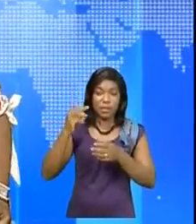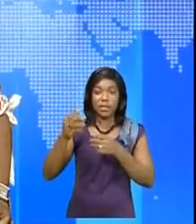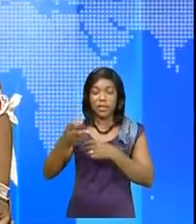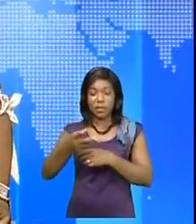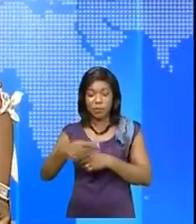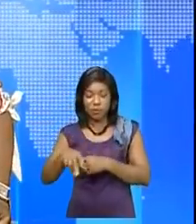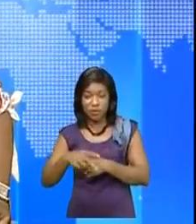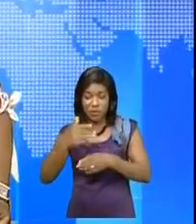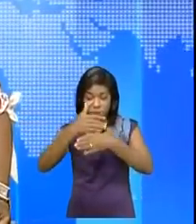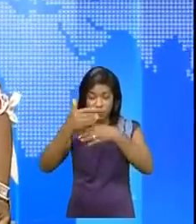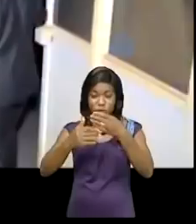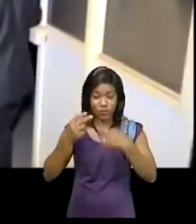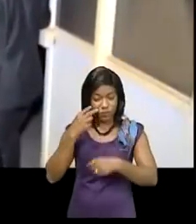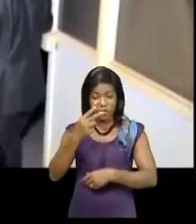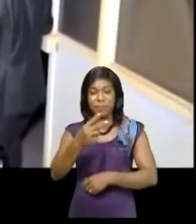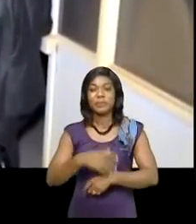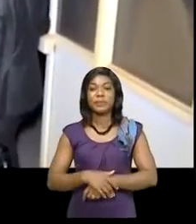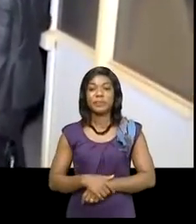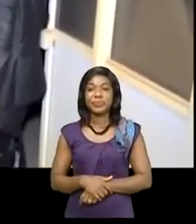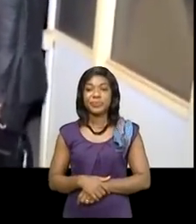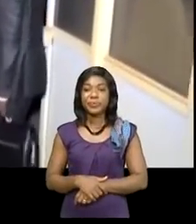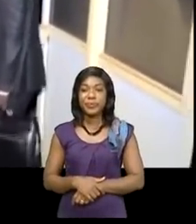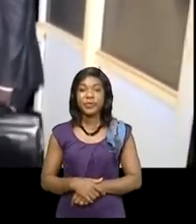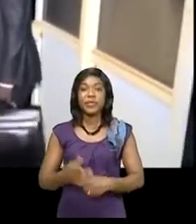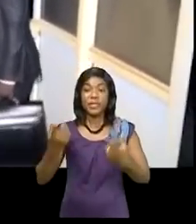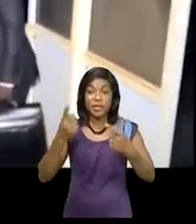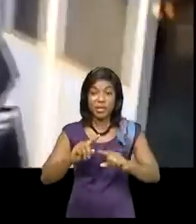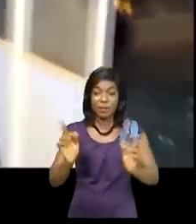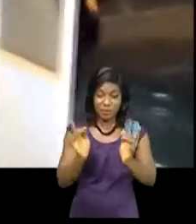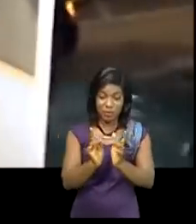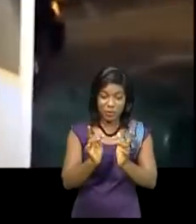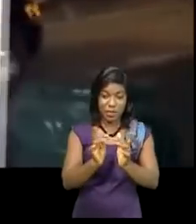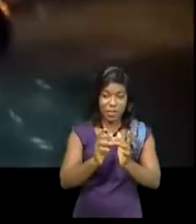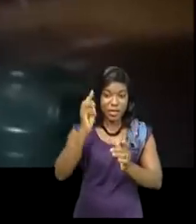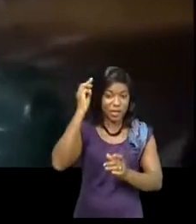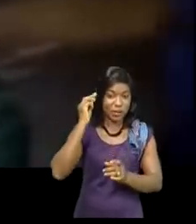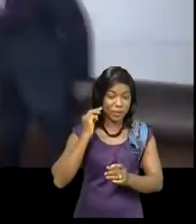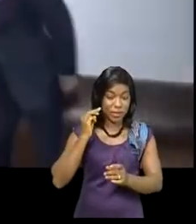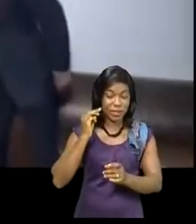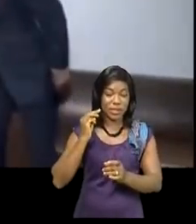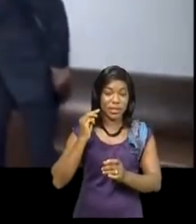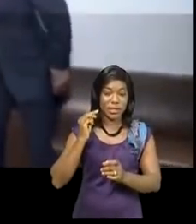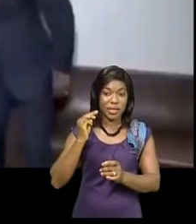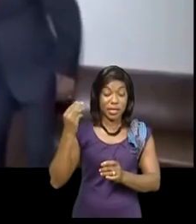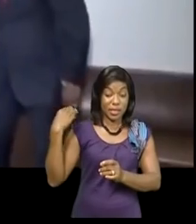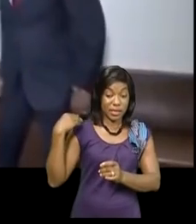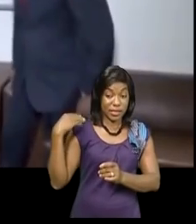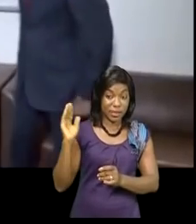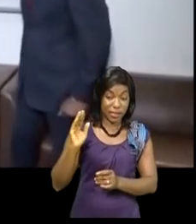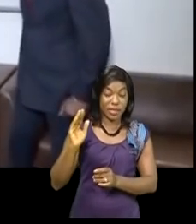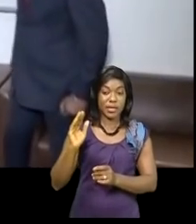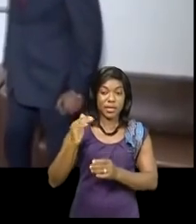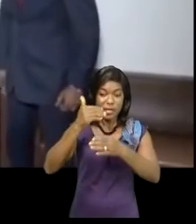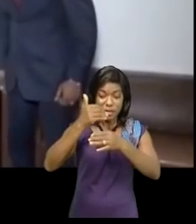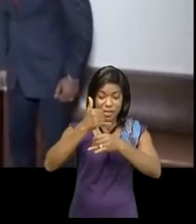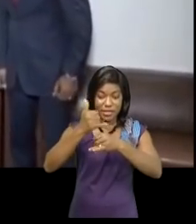-Katanga. Didier Moumba. C'est la deuxième fois que les deux hommes se rencontrent. Le ministre d'État des ITP, Alexis Guizarro, et le ministre